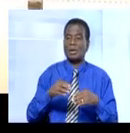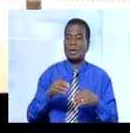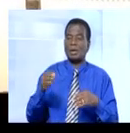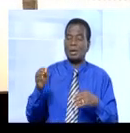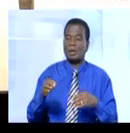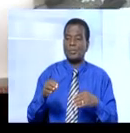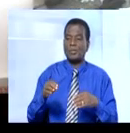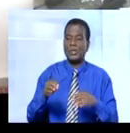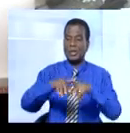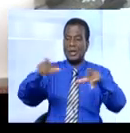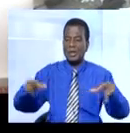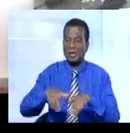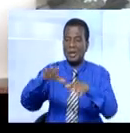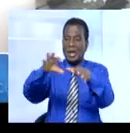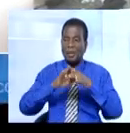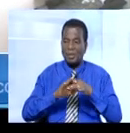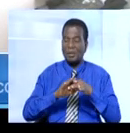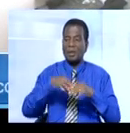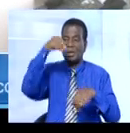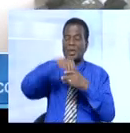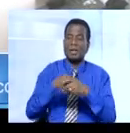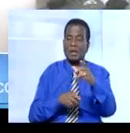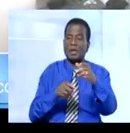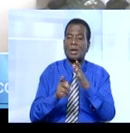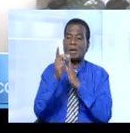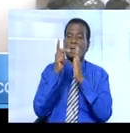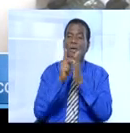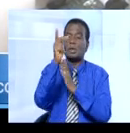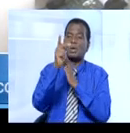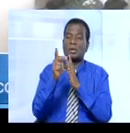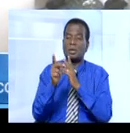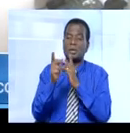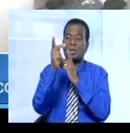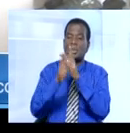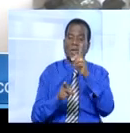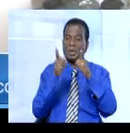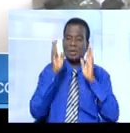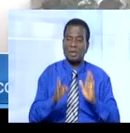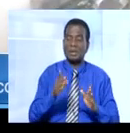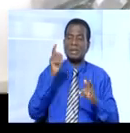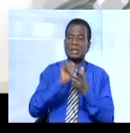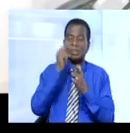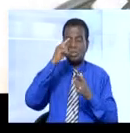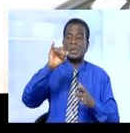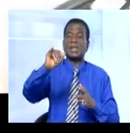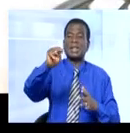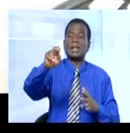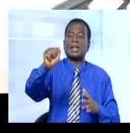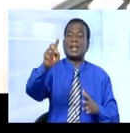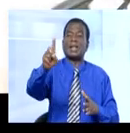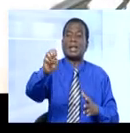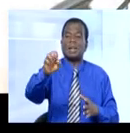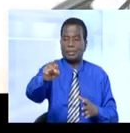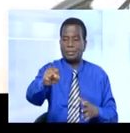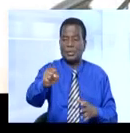C un espace qui appartient dans le plan directeur de la commune de Cocody à l'Inadès lorsque le monsieur